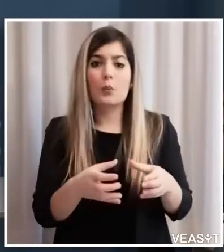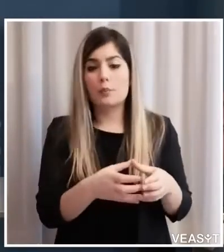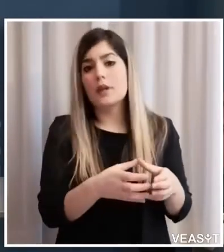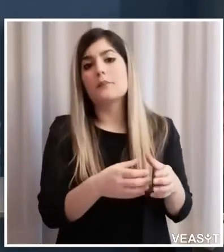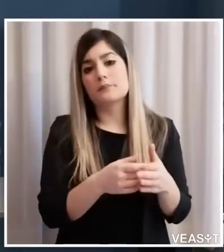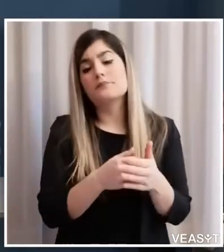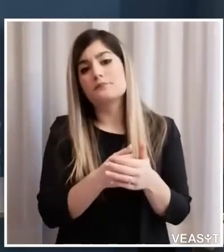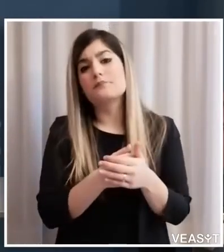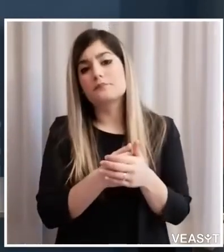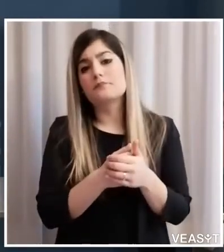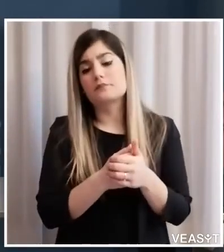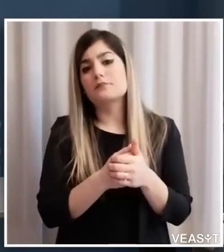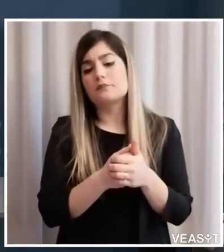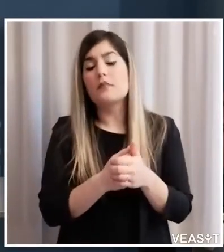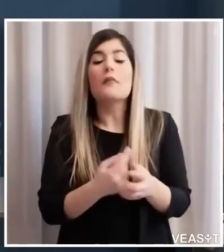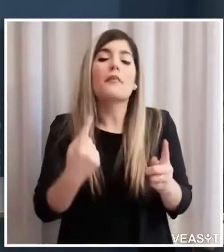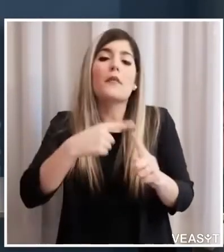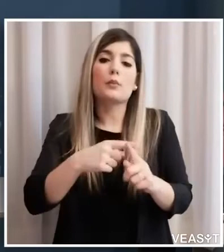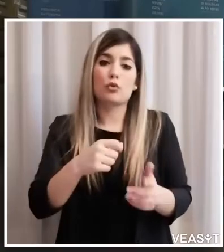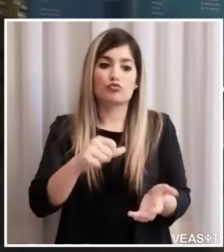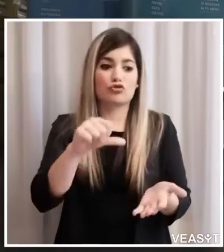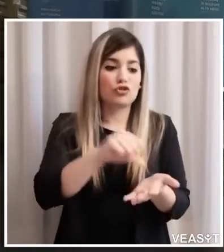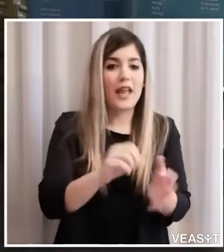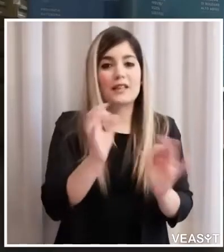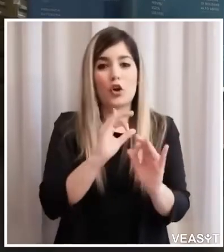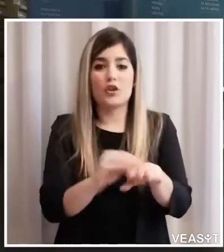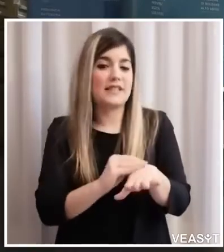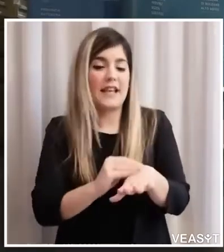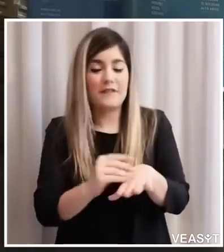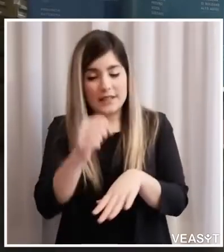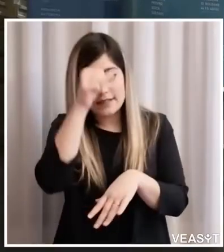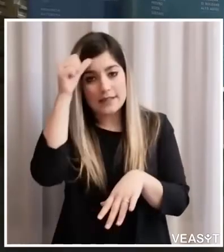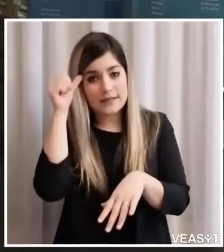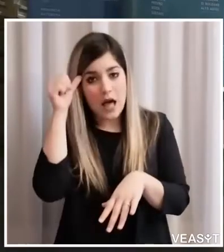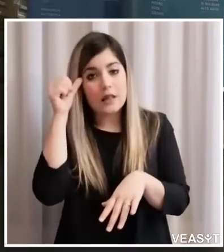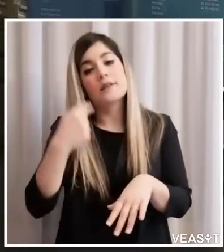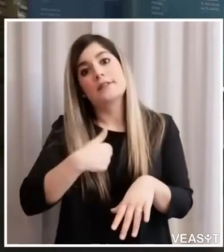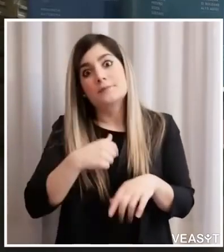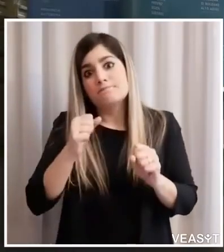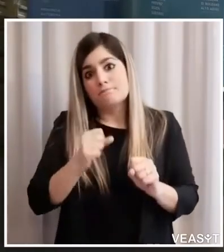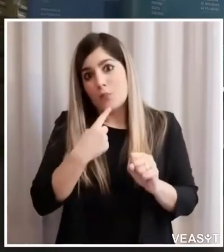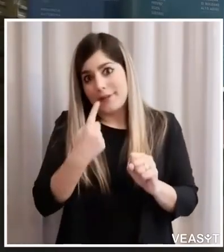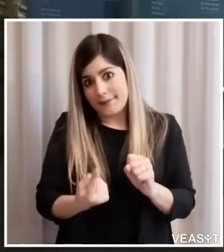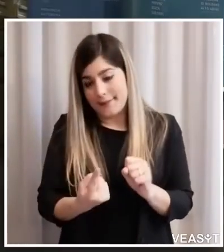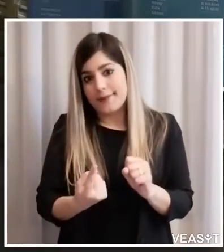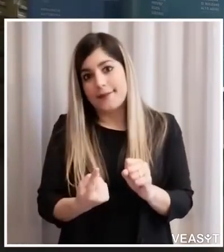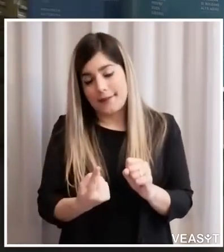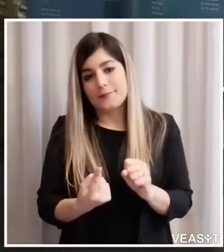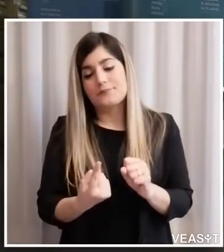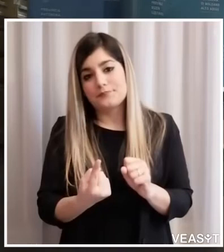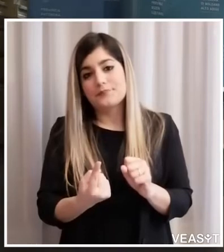centri anche o servizi estivi posso dirvi che coloro che stanno già